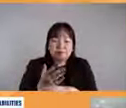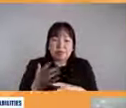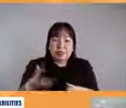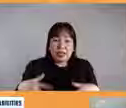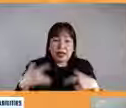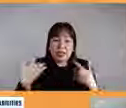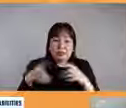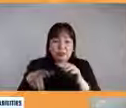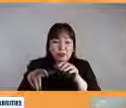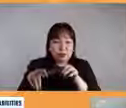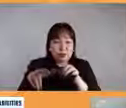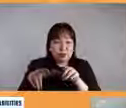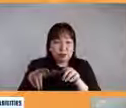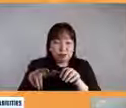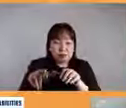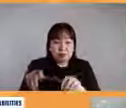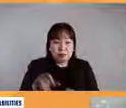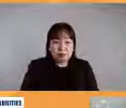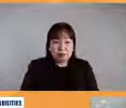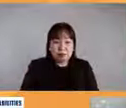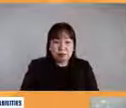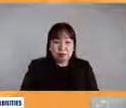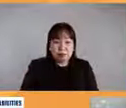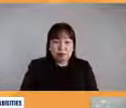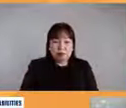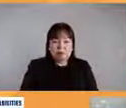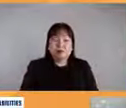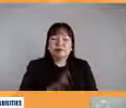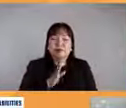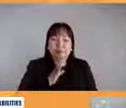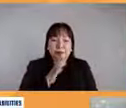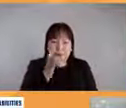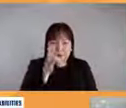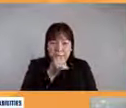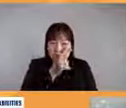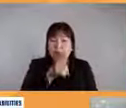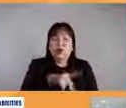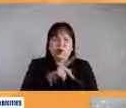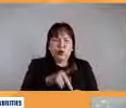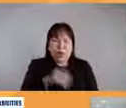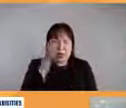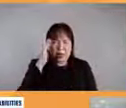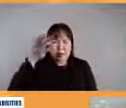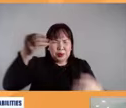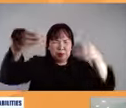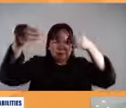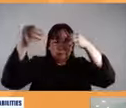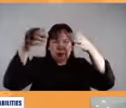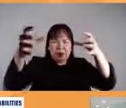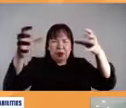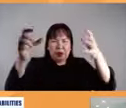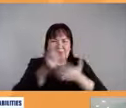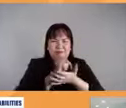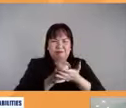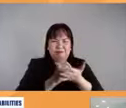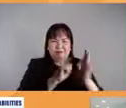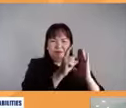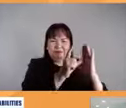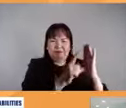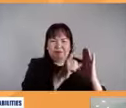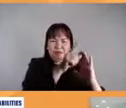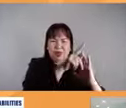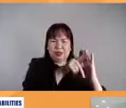actually alam ninyo magaling gumawa ng policy